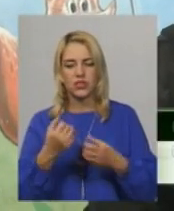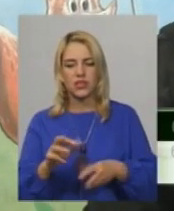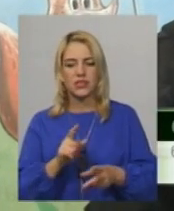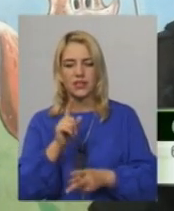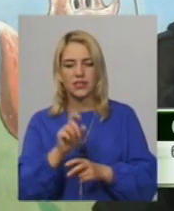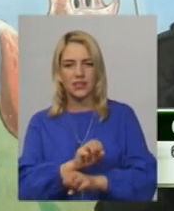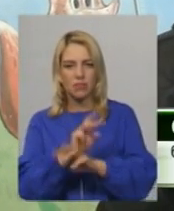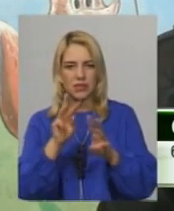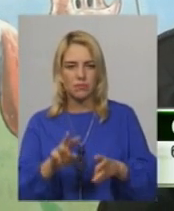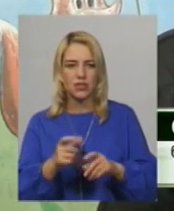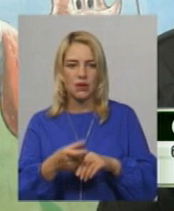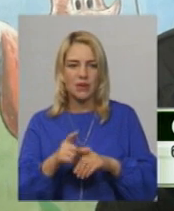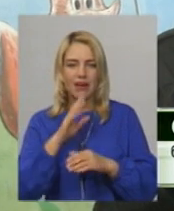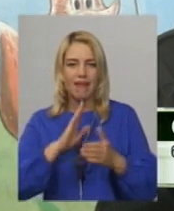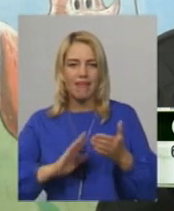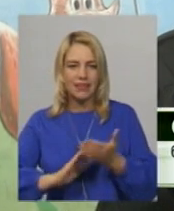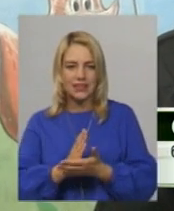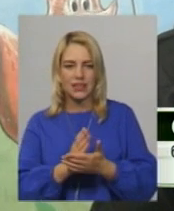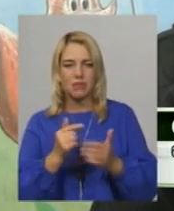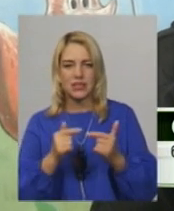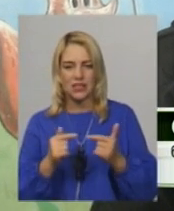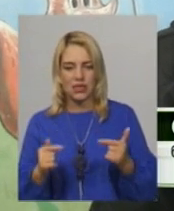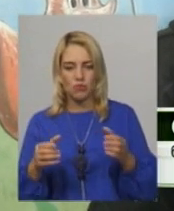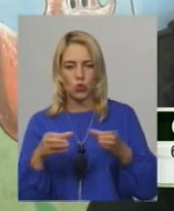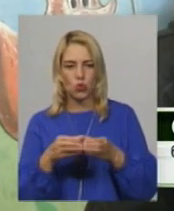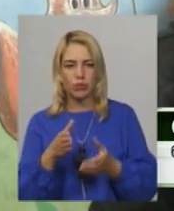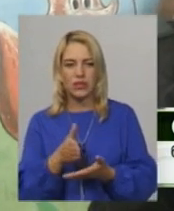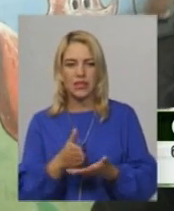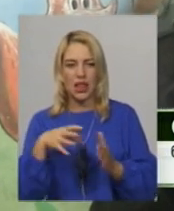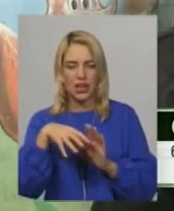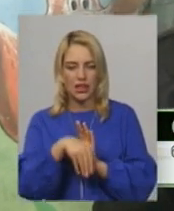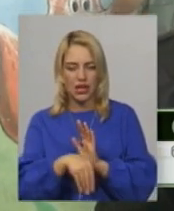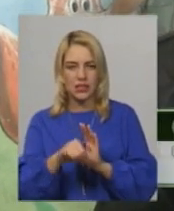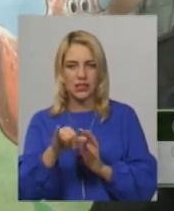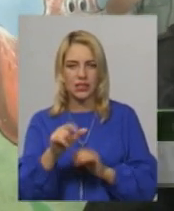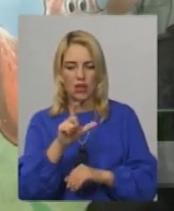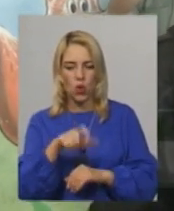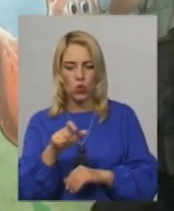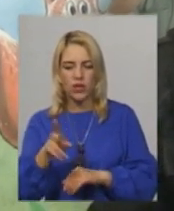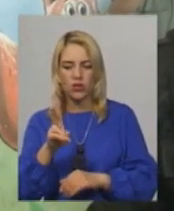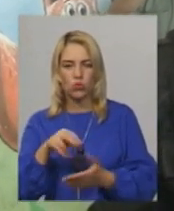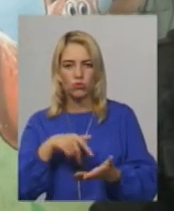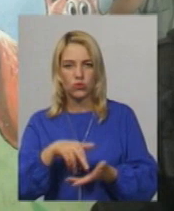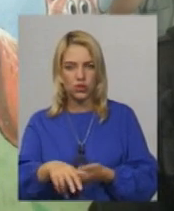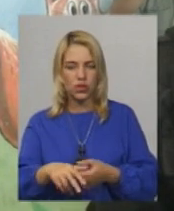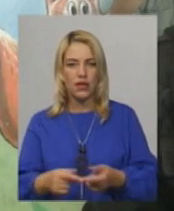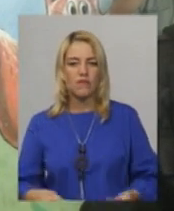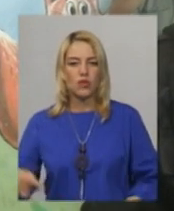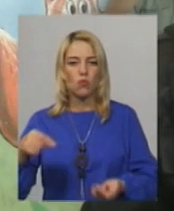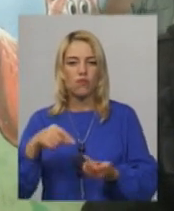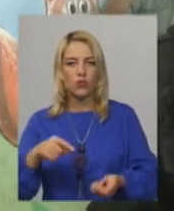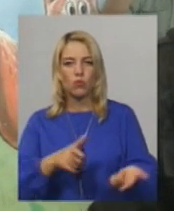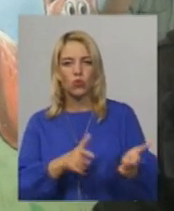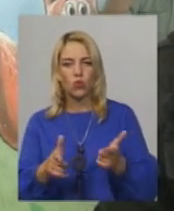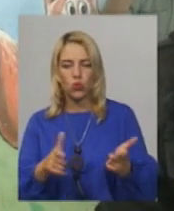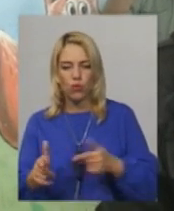якісними спеціальними засобами. Група складається з людей, які пройшли відповідну підготовку